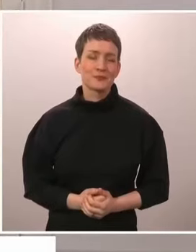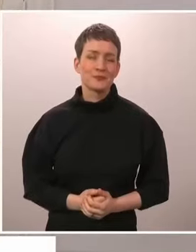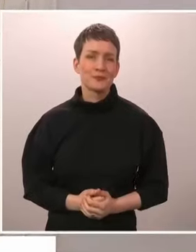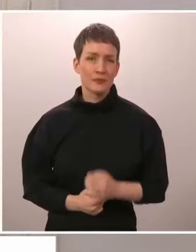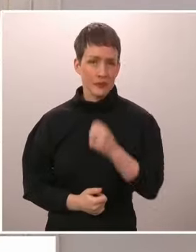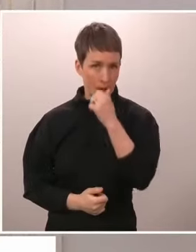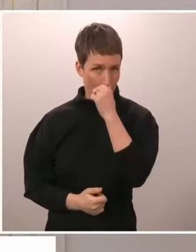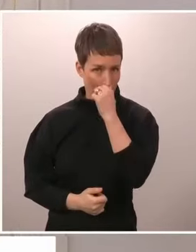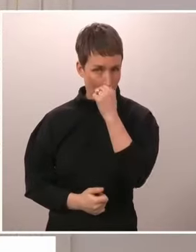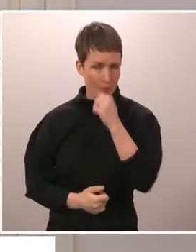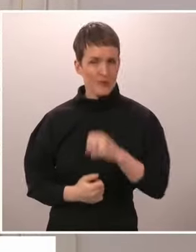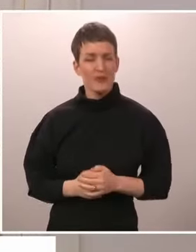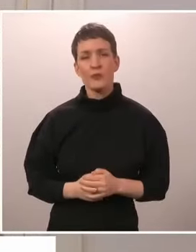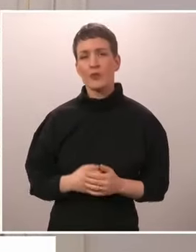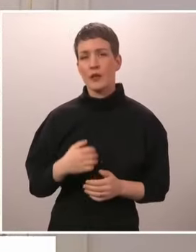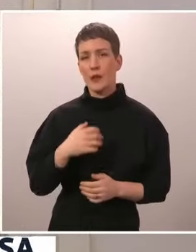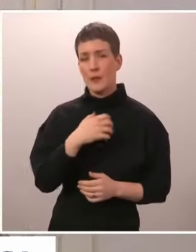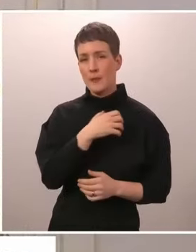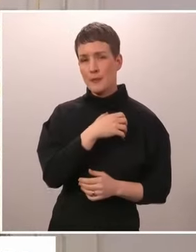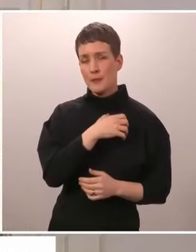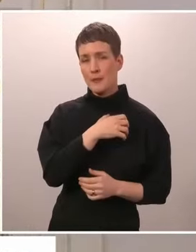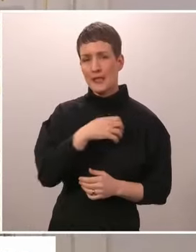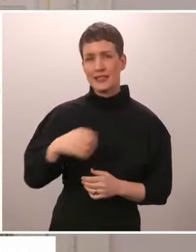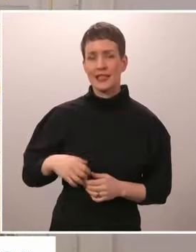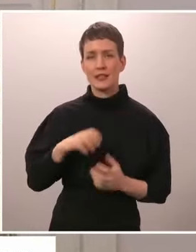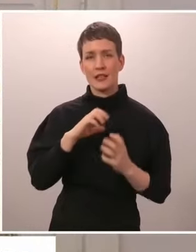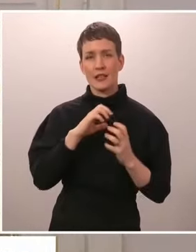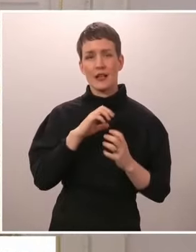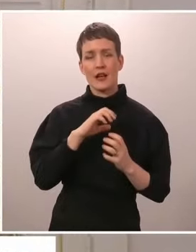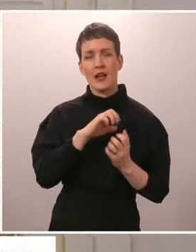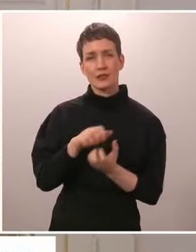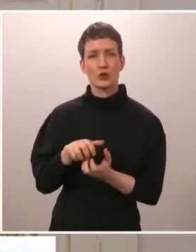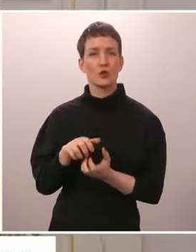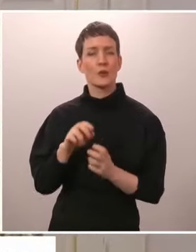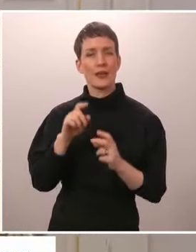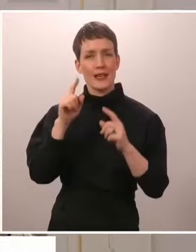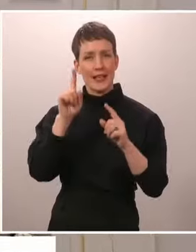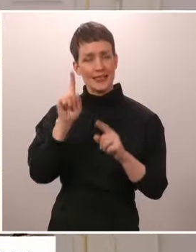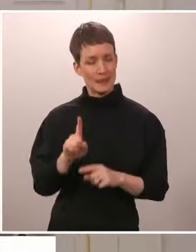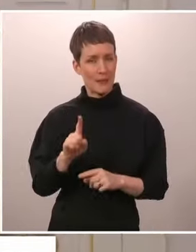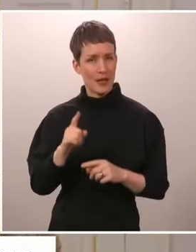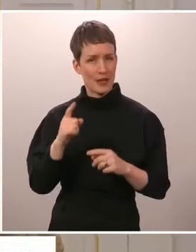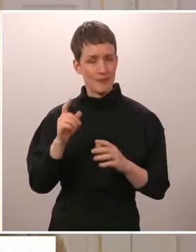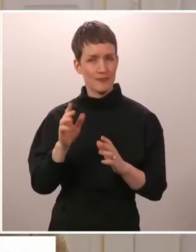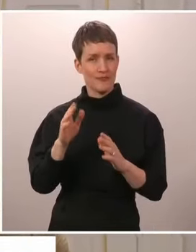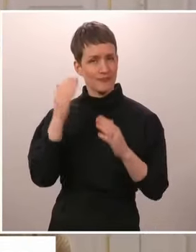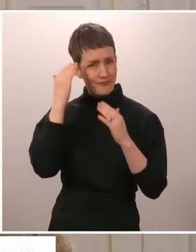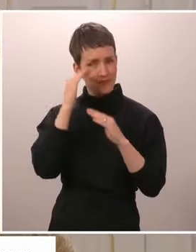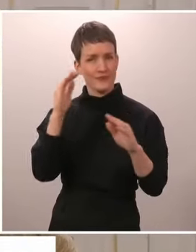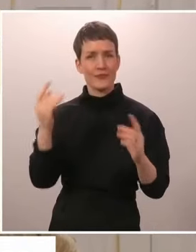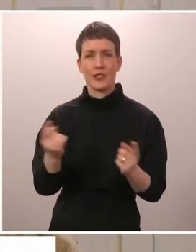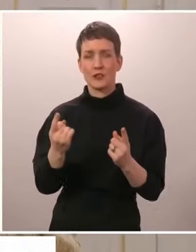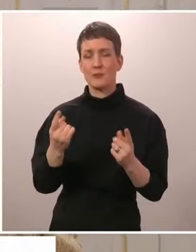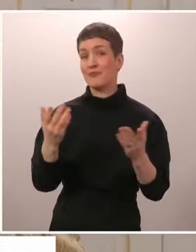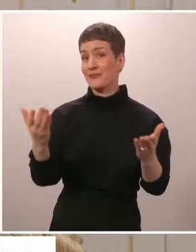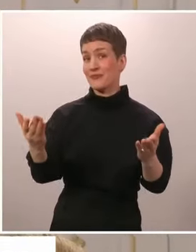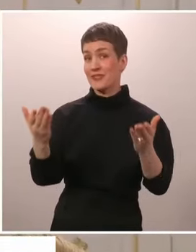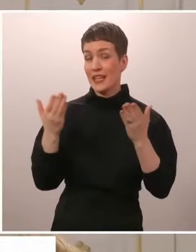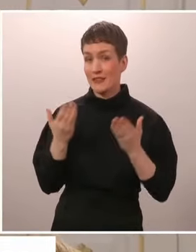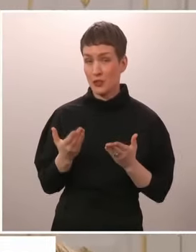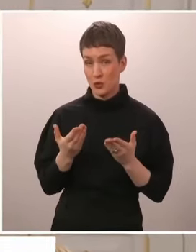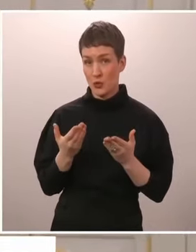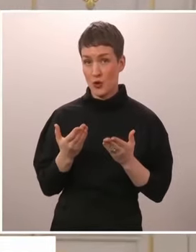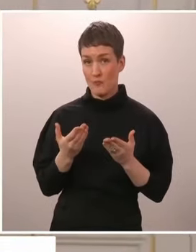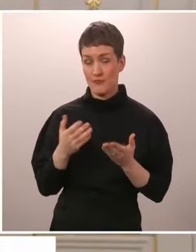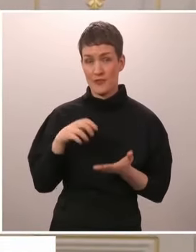Presidentti Aleksander Stubbin ensimmäiseen lehdistötilaisuuteen. Velkommen till Republicens